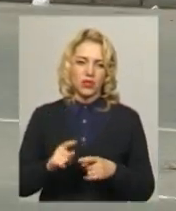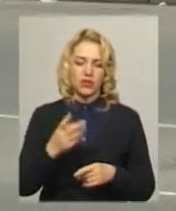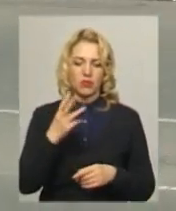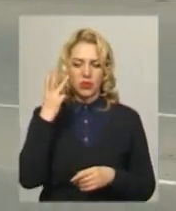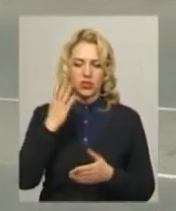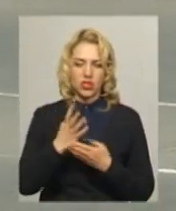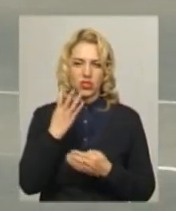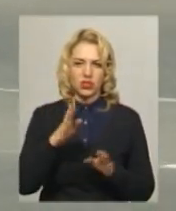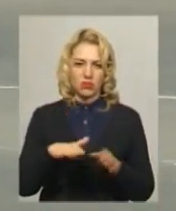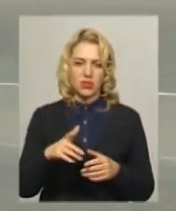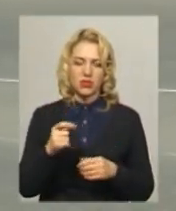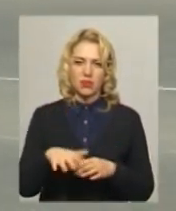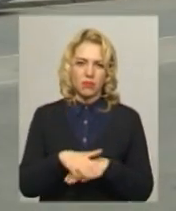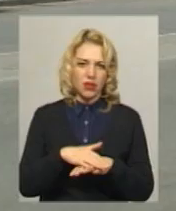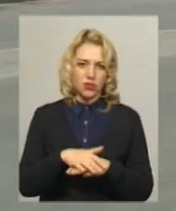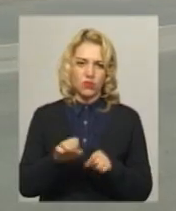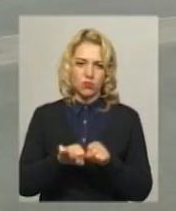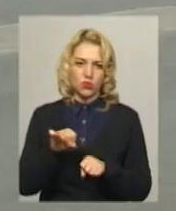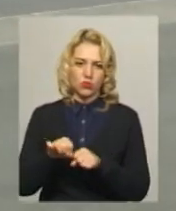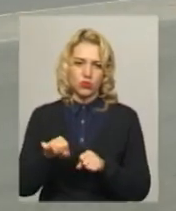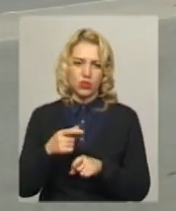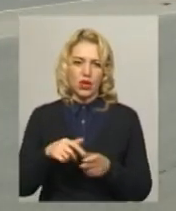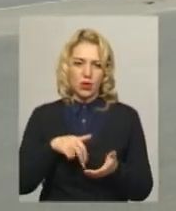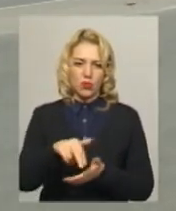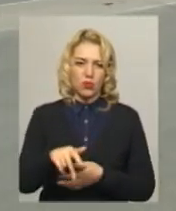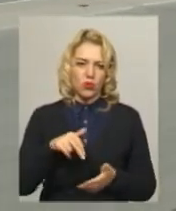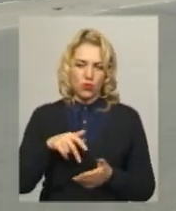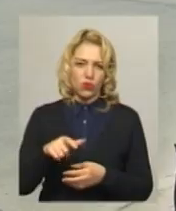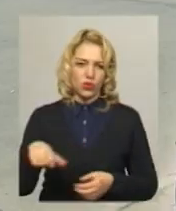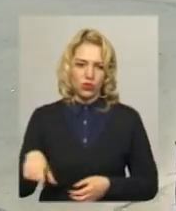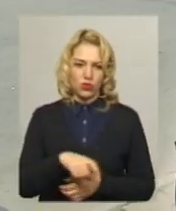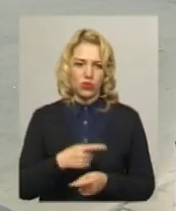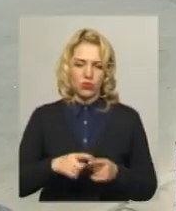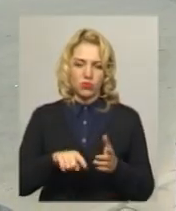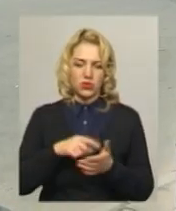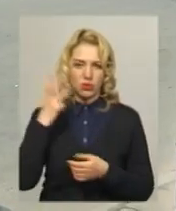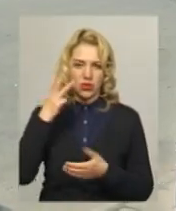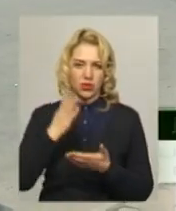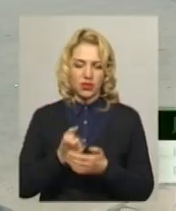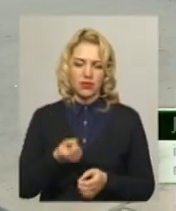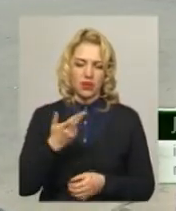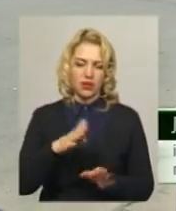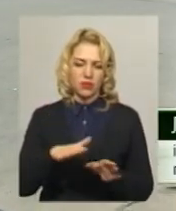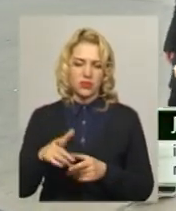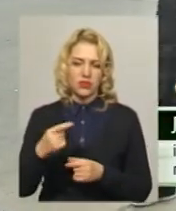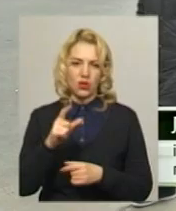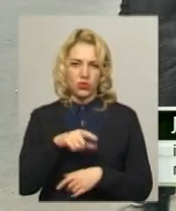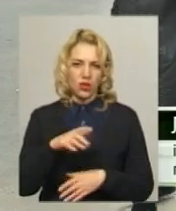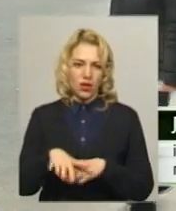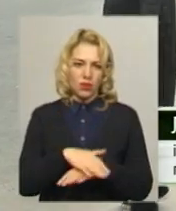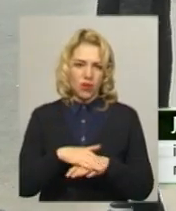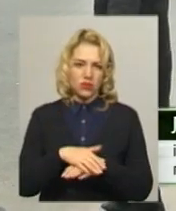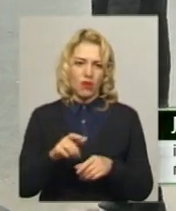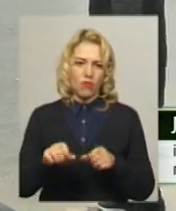пішоходи масово переходять проїжджу частину в невстановленому місті, каже Людмила Стримбіцька. У Хмельницькому є декілька місць, де люди масово